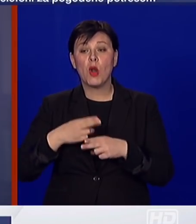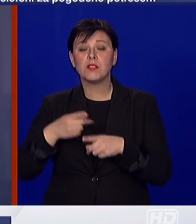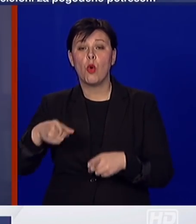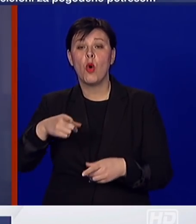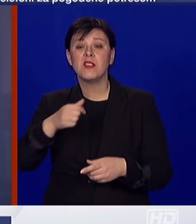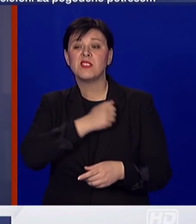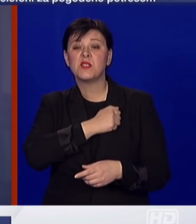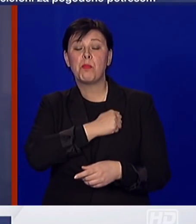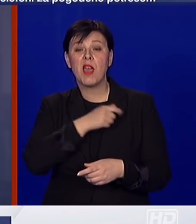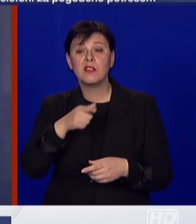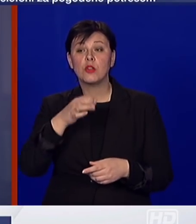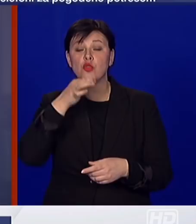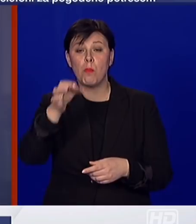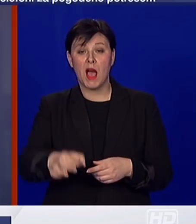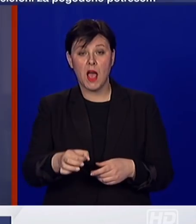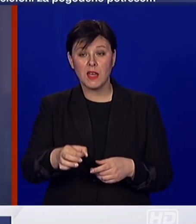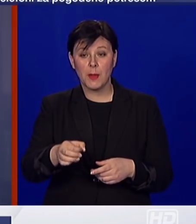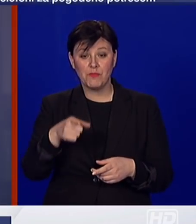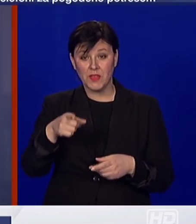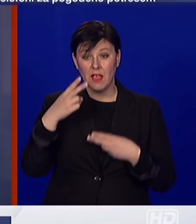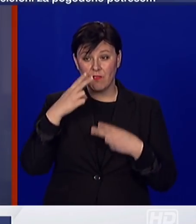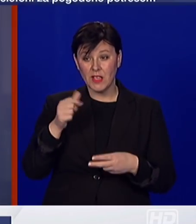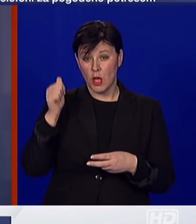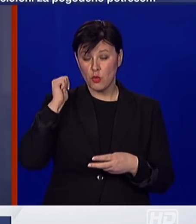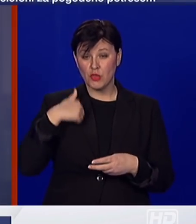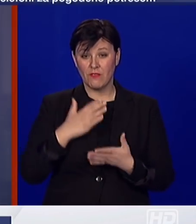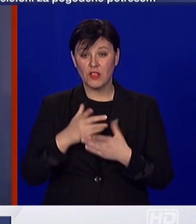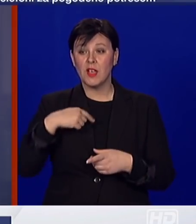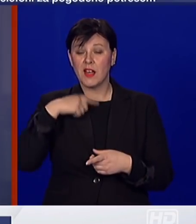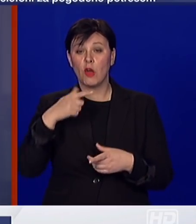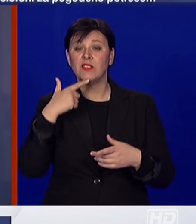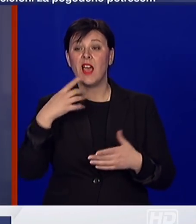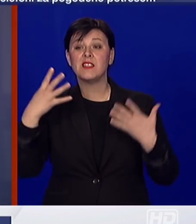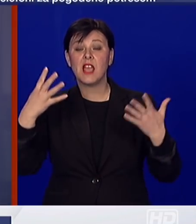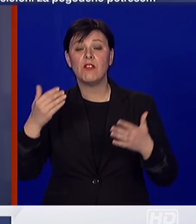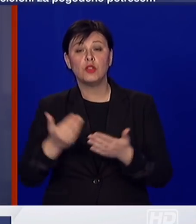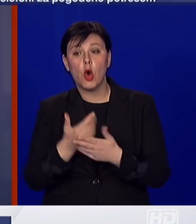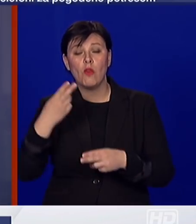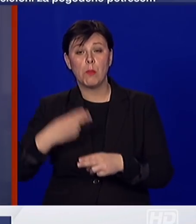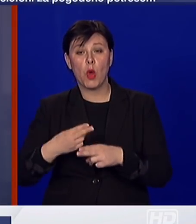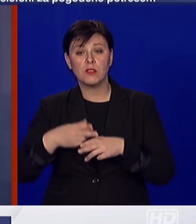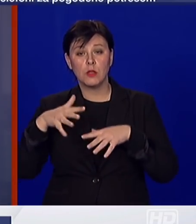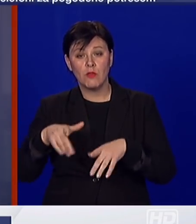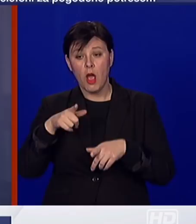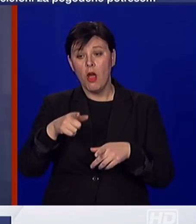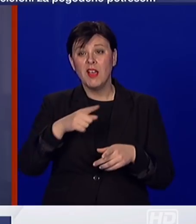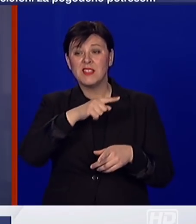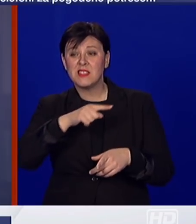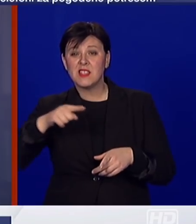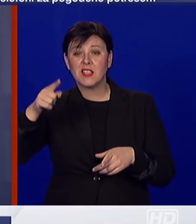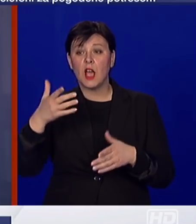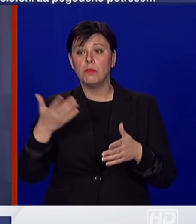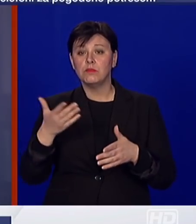-Dalmatinskoj županiji. Kao što vidite, zbog one brojke koje sam jučer spomenuo, a to je 29 novo oboljelih, ta krivulja počinje